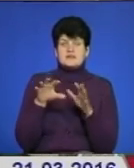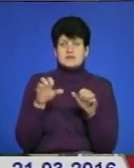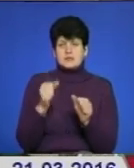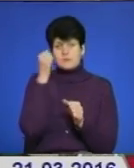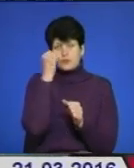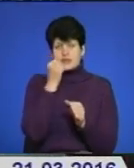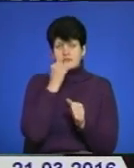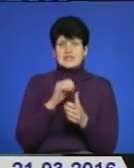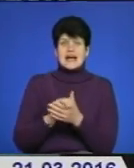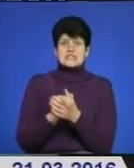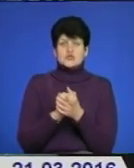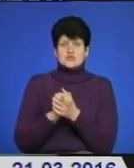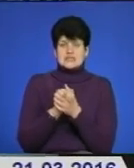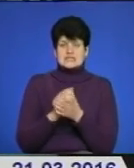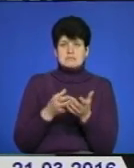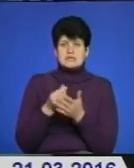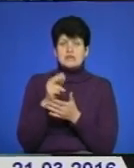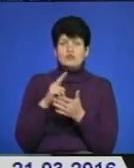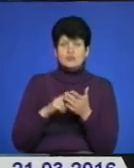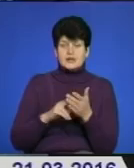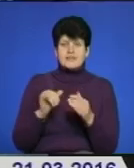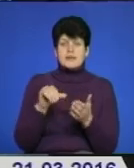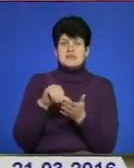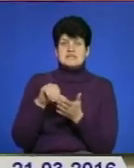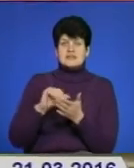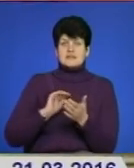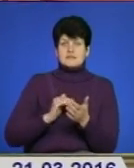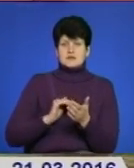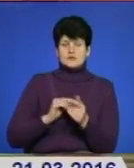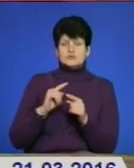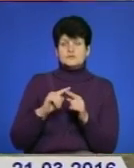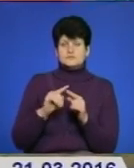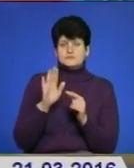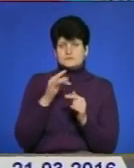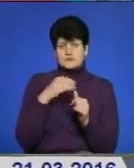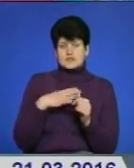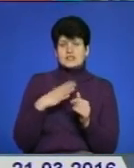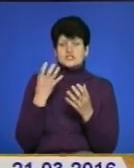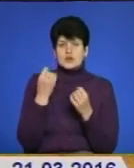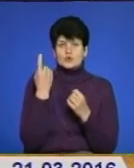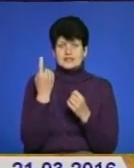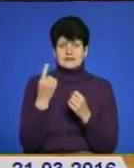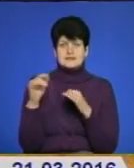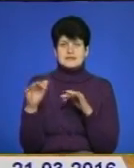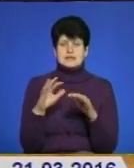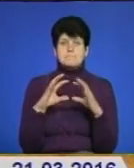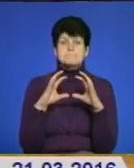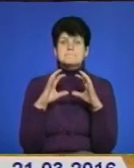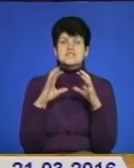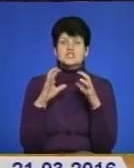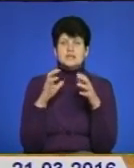Асоціації платників податків. А на представників бізнесу незабаром чекає ще один захід – Міжнародний